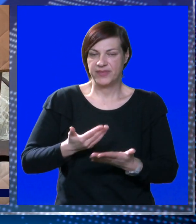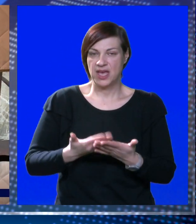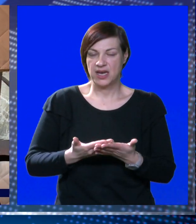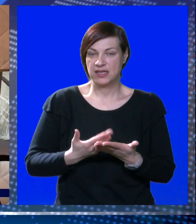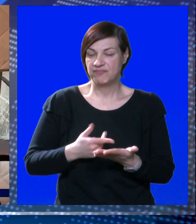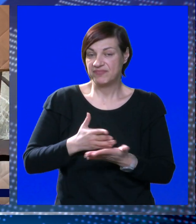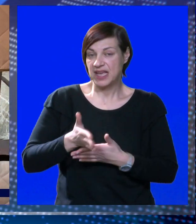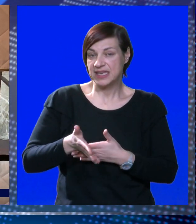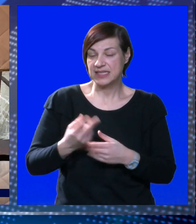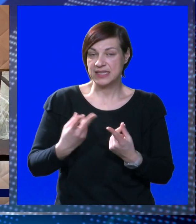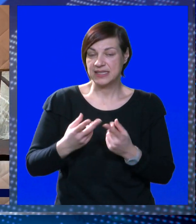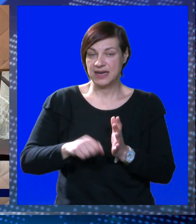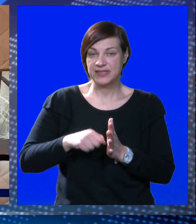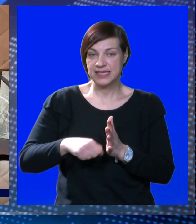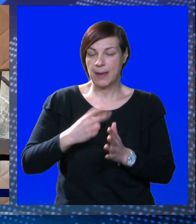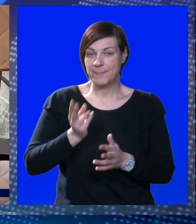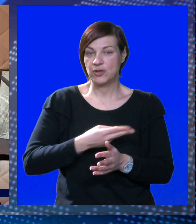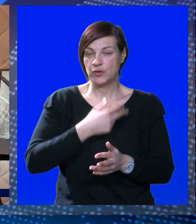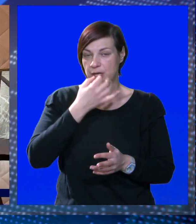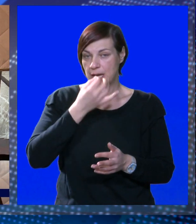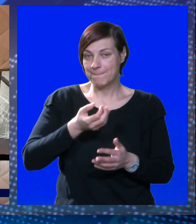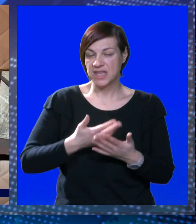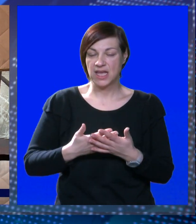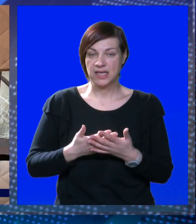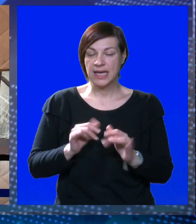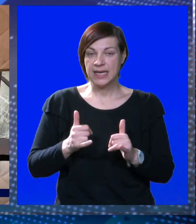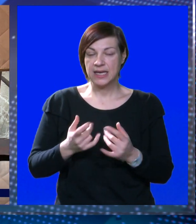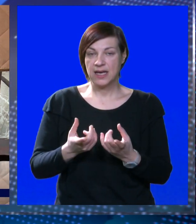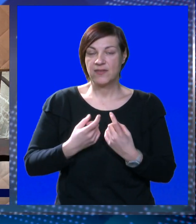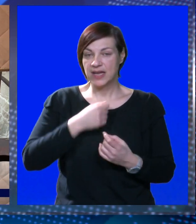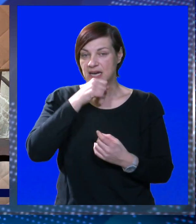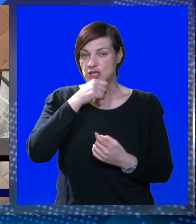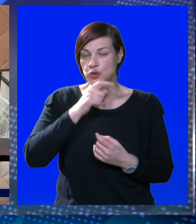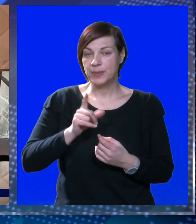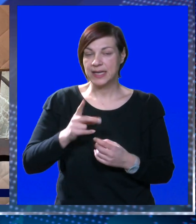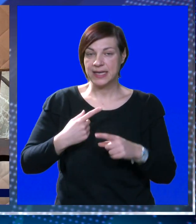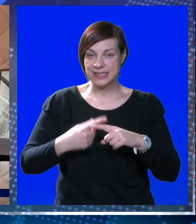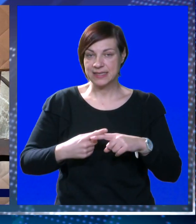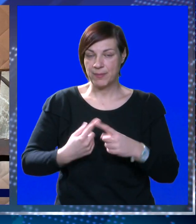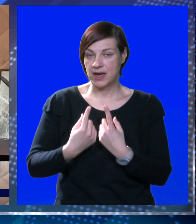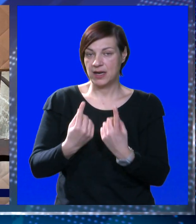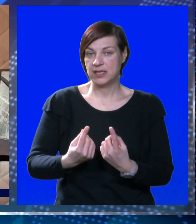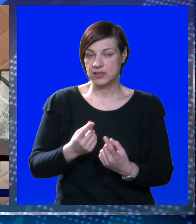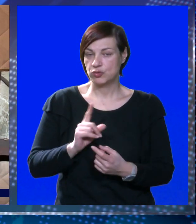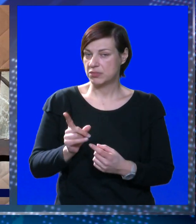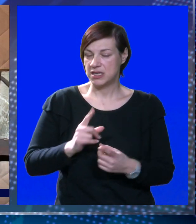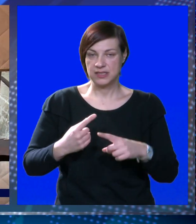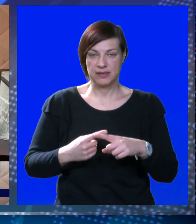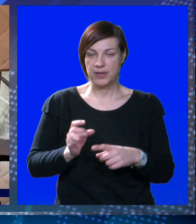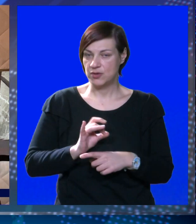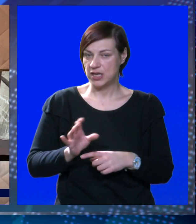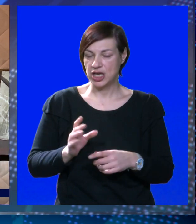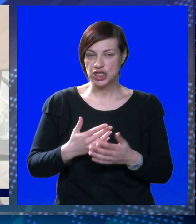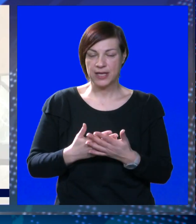da izlaze pred televizijske kamere i odgovaraju na pitanje. Naravno, ali Županija nije zabranila isto? Nije, ne